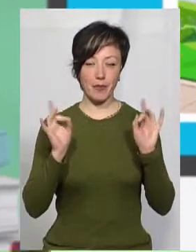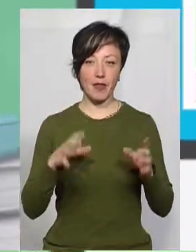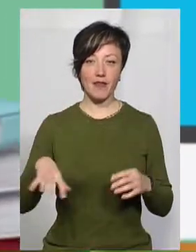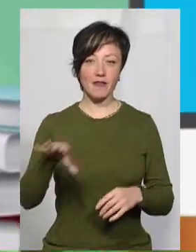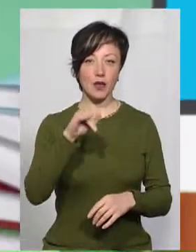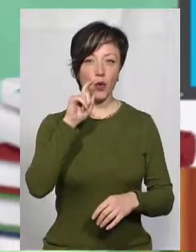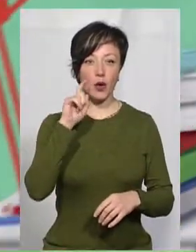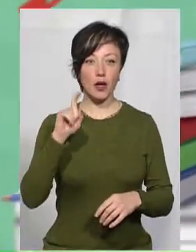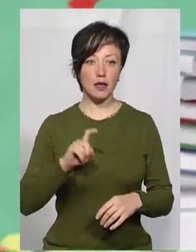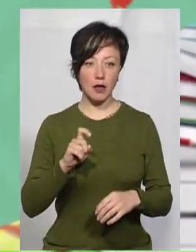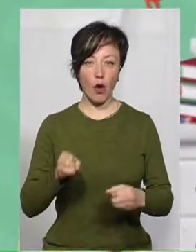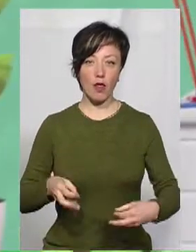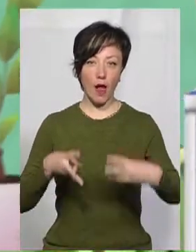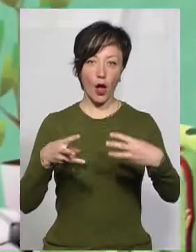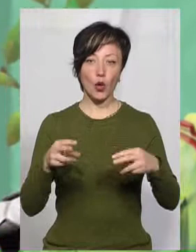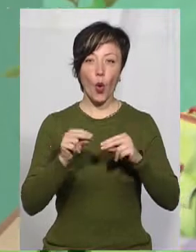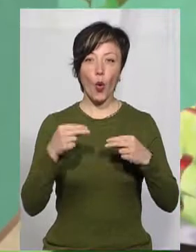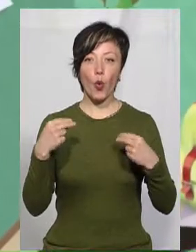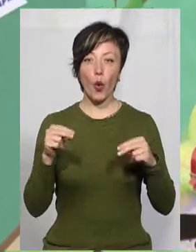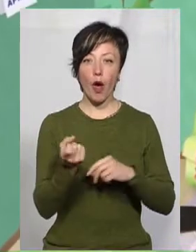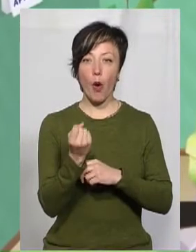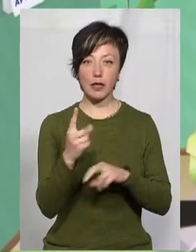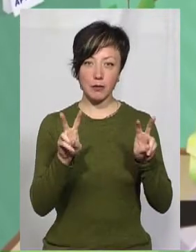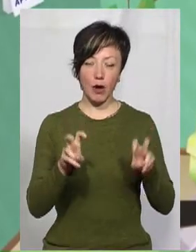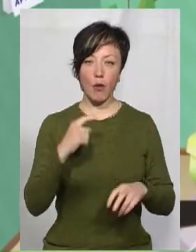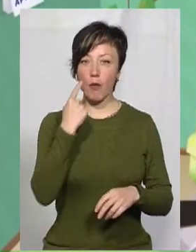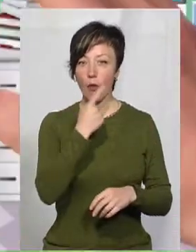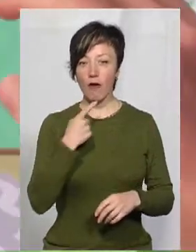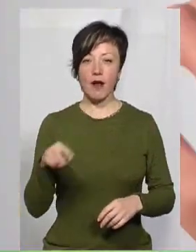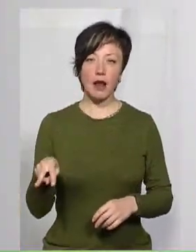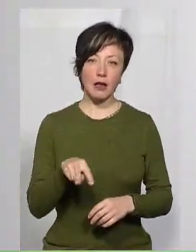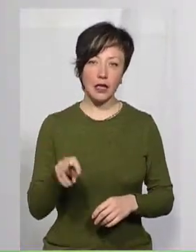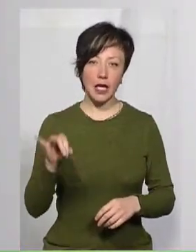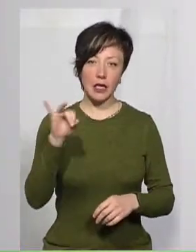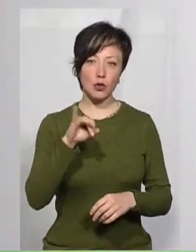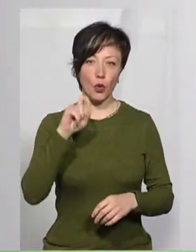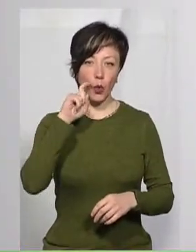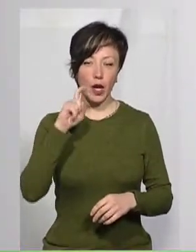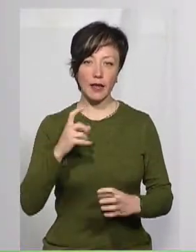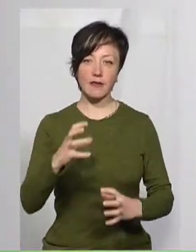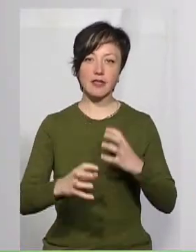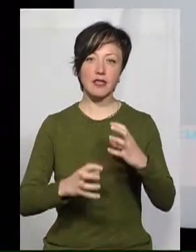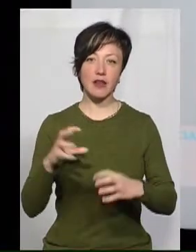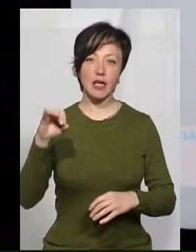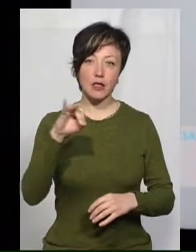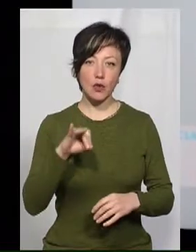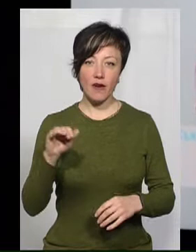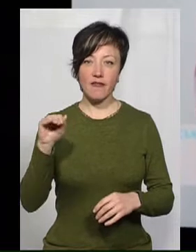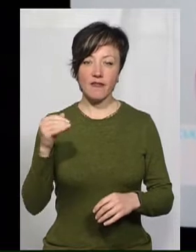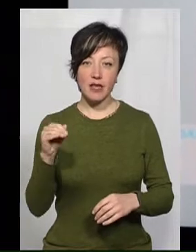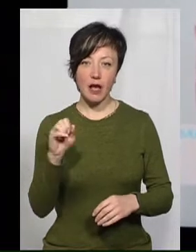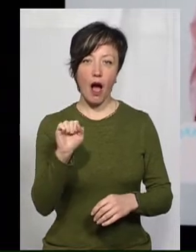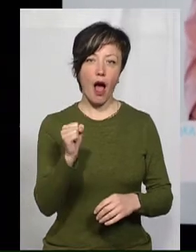Всеукраїнські уроки викладають з 11 предметів – української мови та літератури, історії України, всесвітньої історії, фізики,